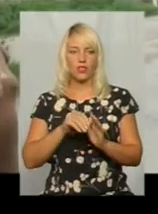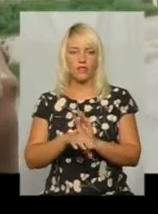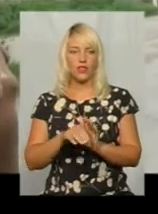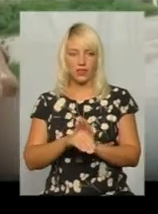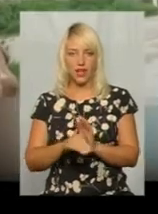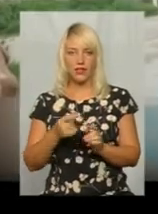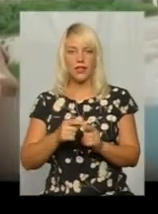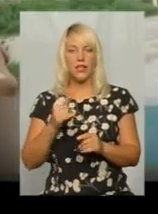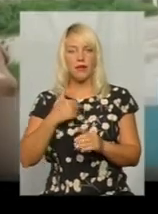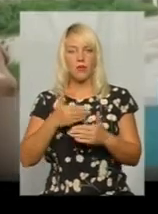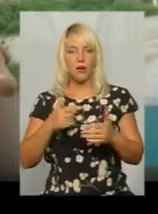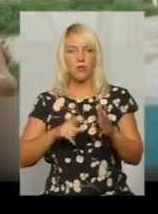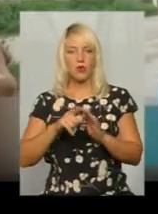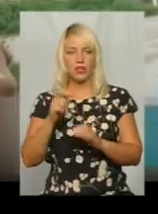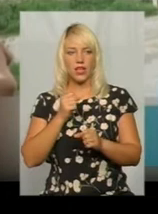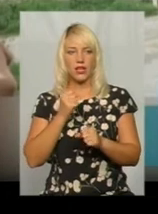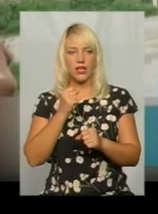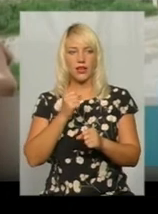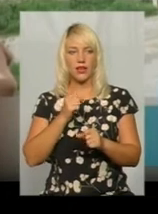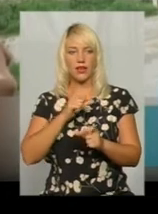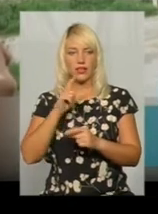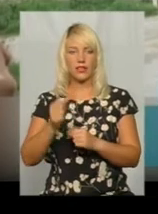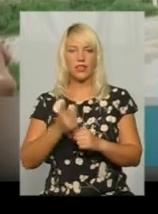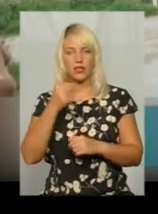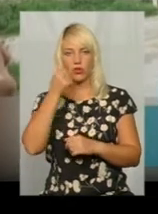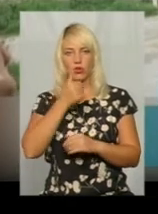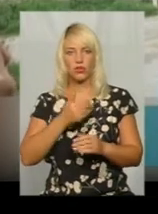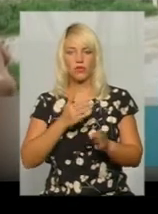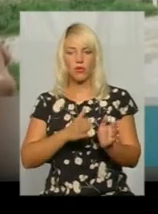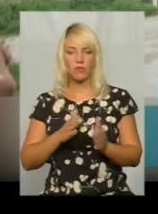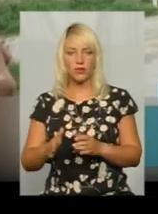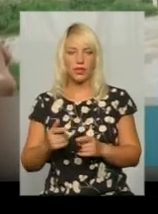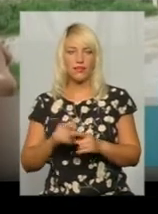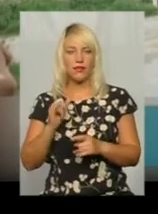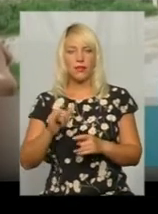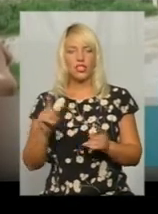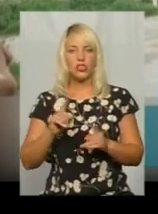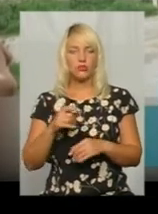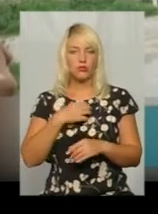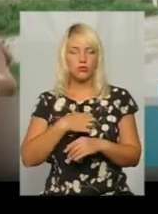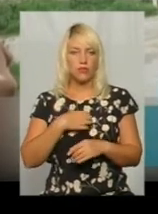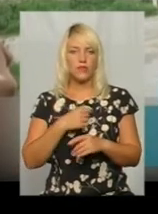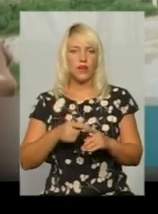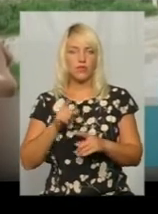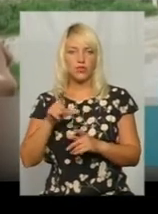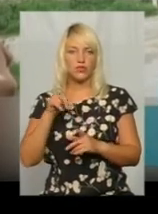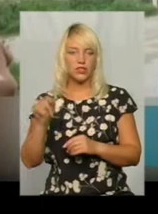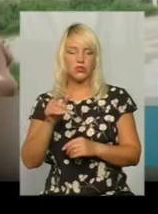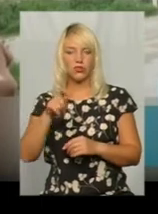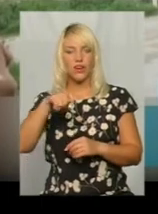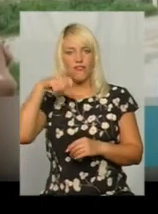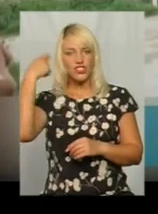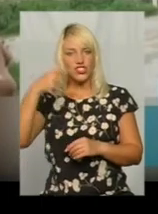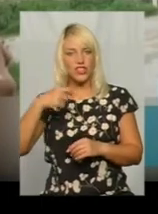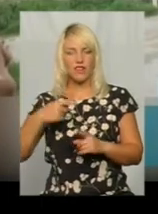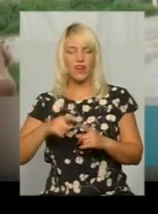почали їхати декілька років підрат. І що саме основне, що вони їдять в жнивал. В період такий жаркий, коли температурний,